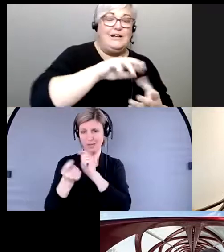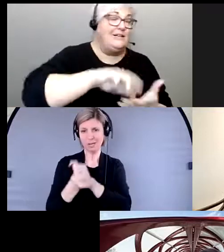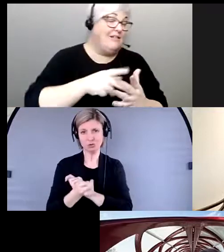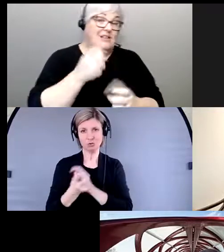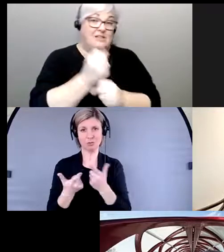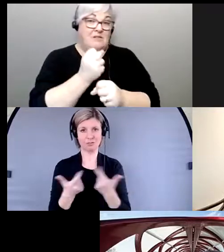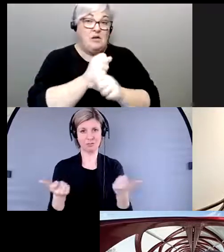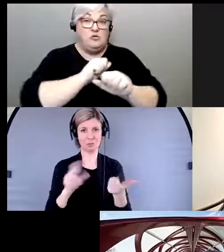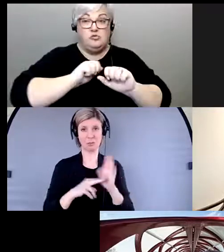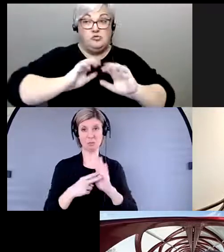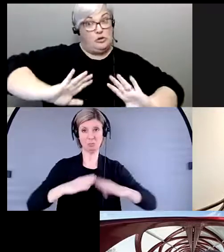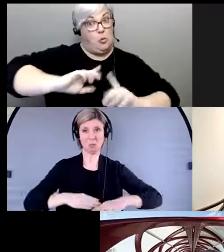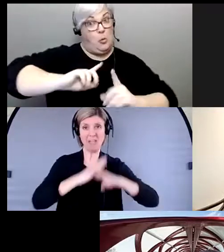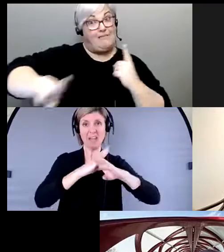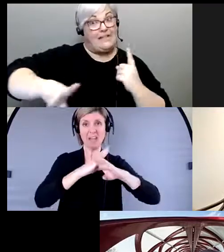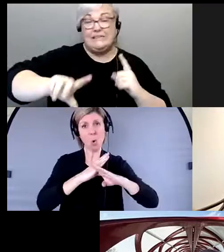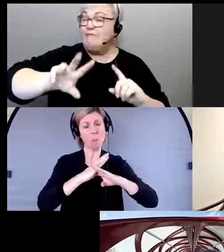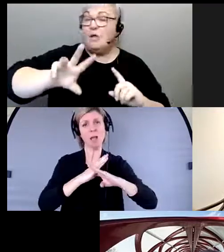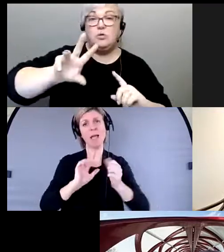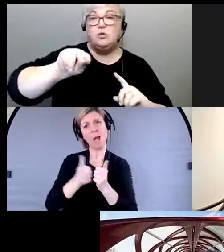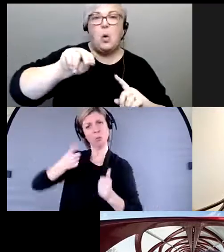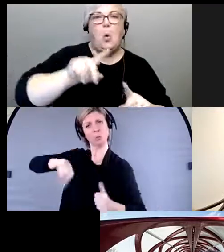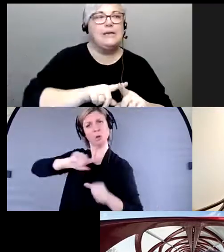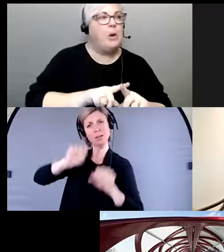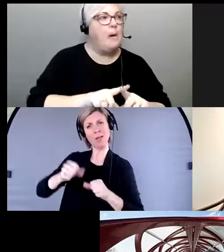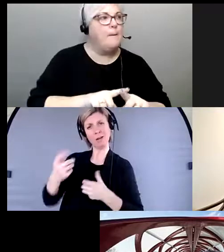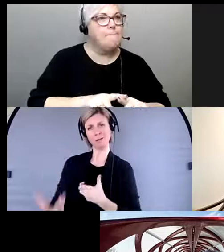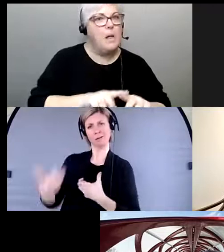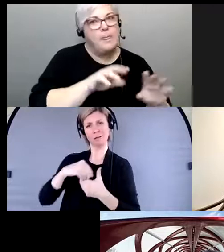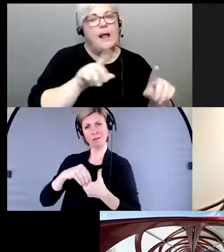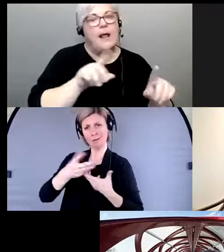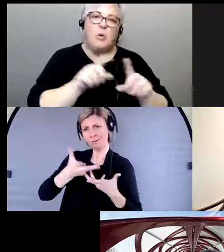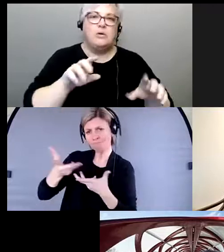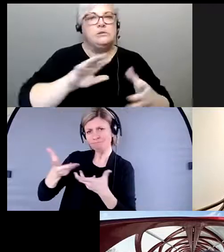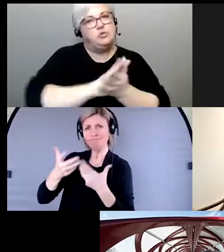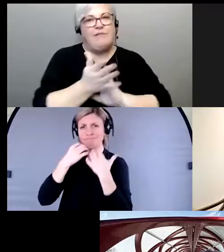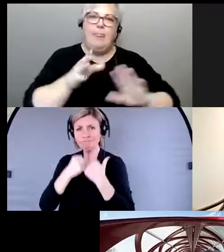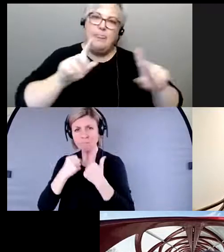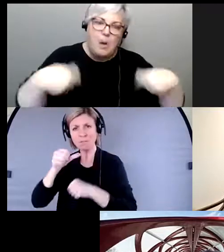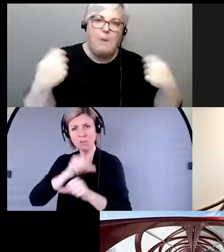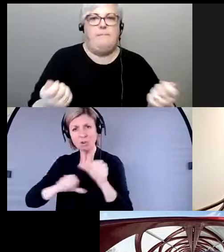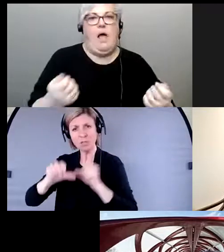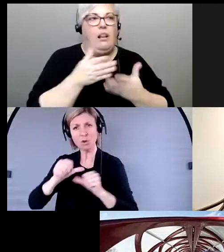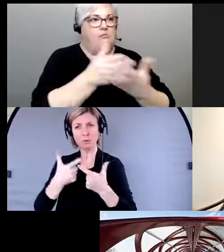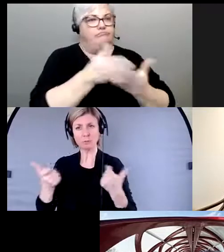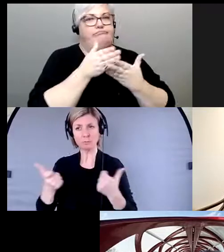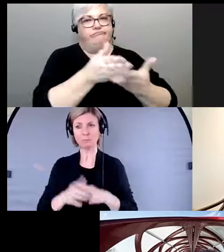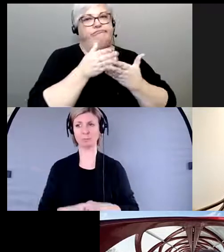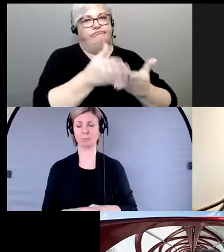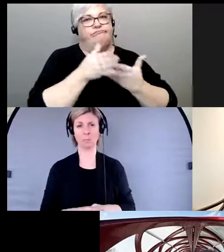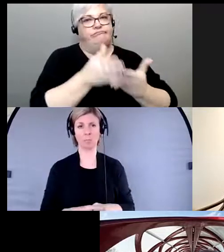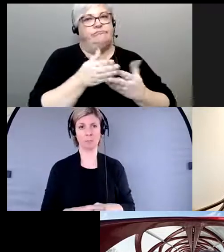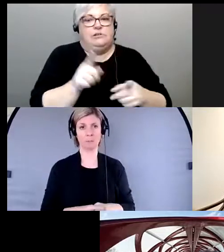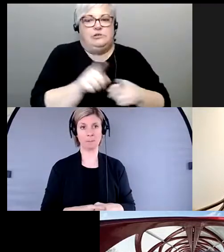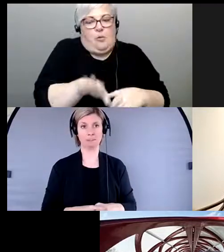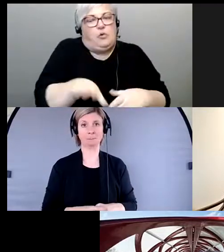seulement préventif, c'est une normalisation de l'entraide. et la redistribution de